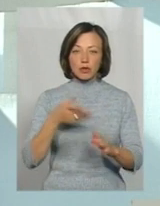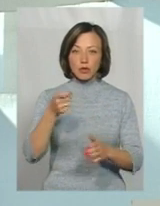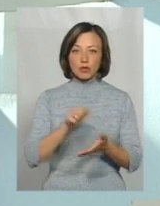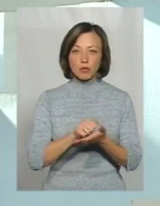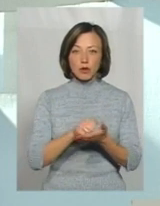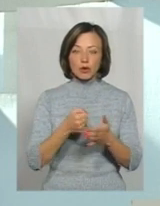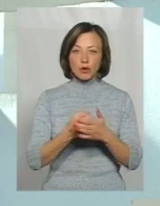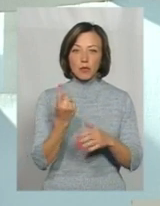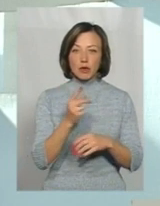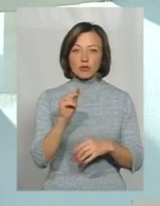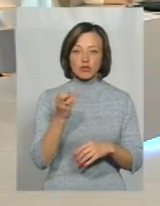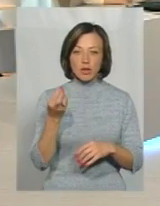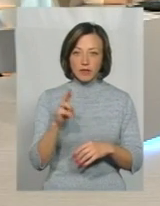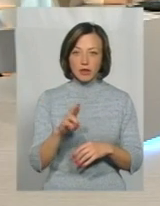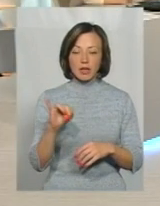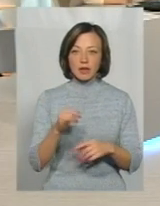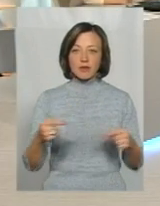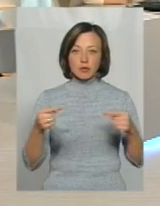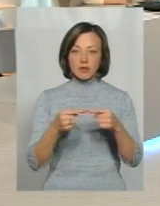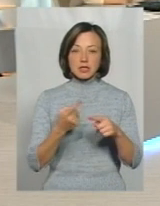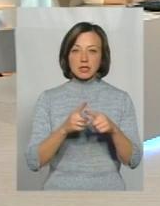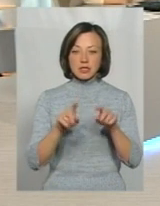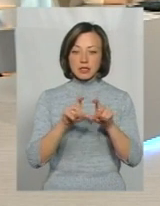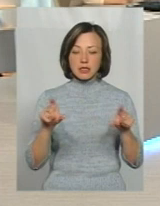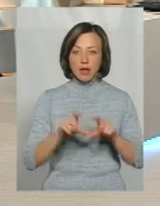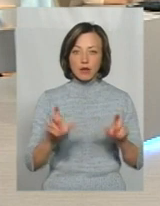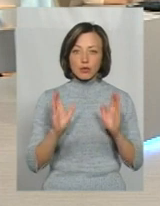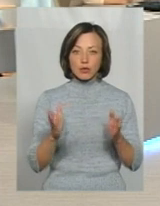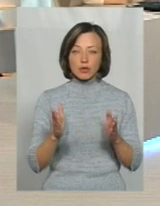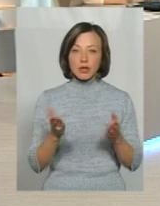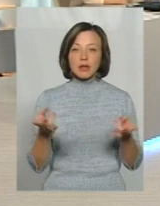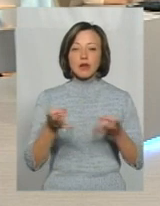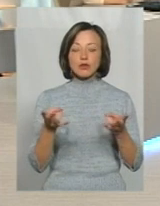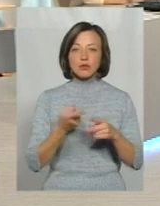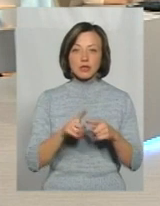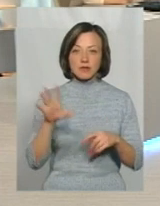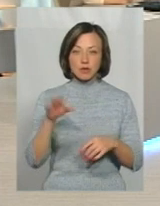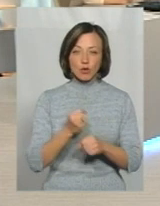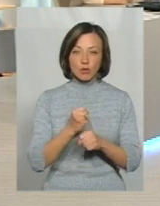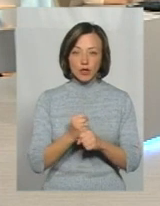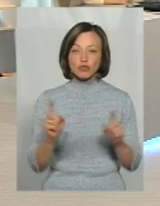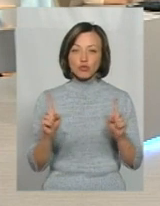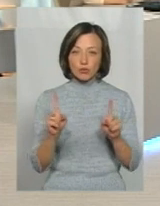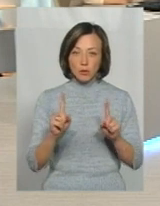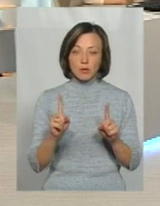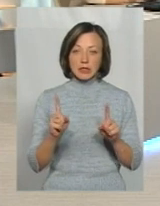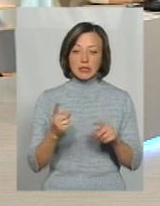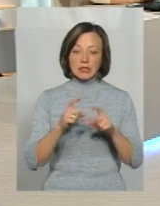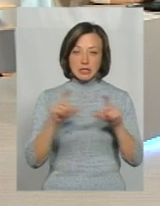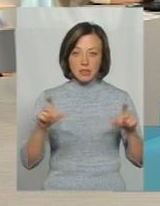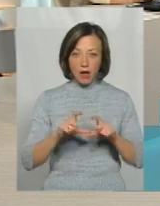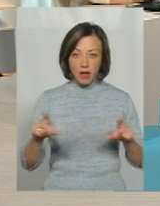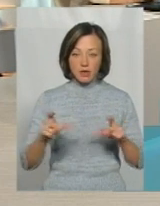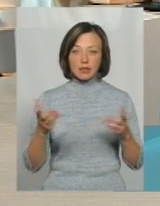відбувалася до 1 червня, і, відповідно, вже ці заклади будуть, ну, для чого взагалі це робилося? Для того, щоб ці заклади,